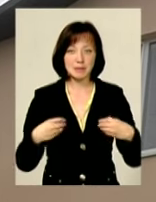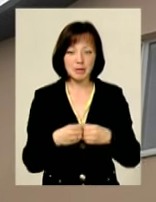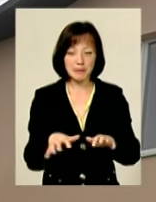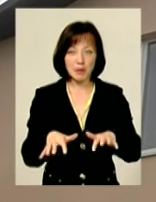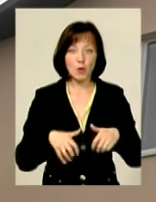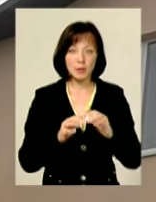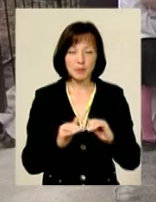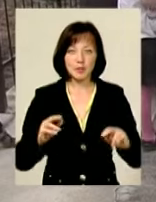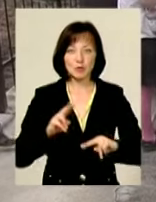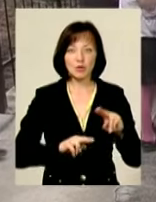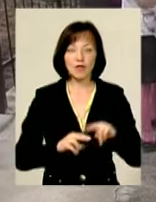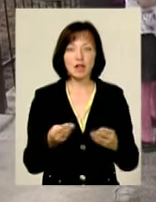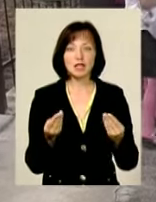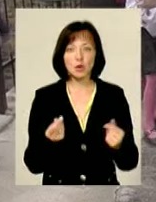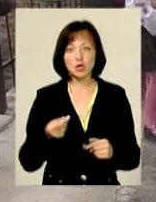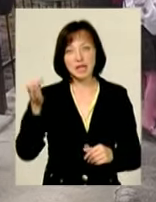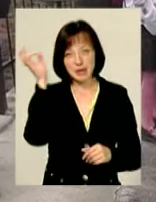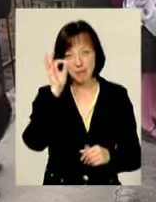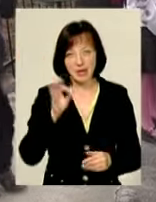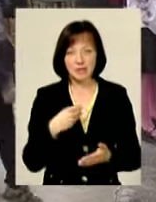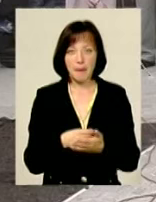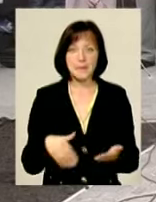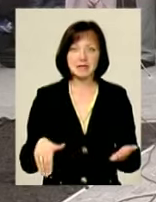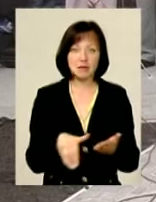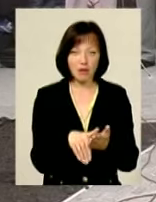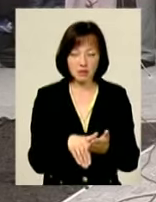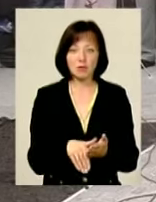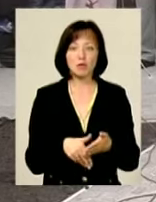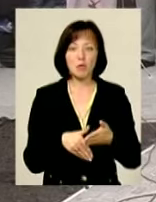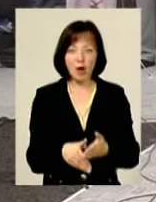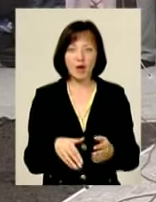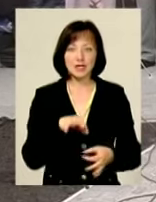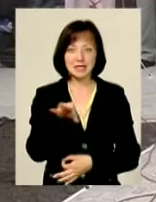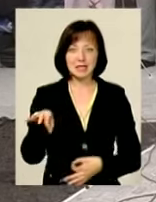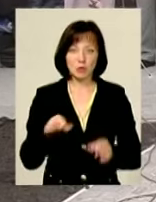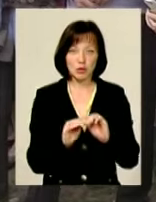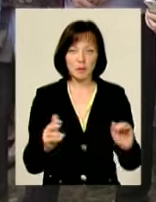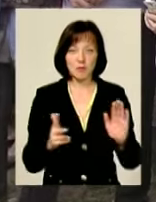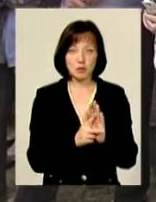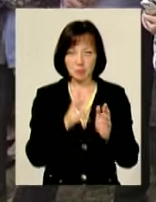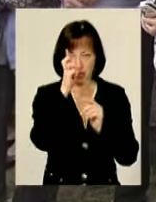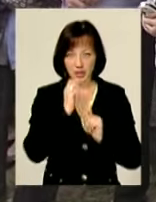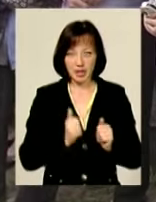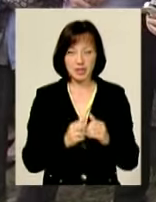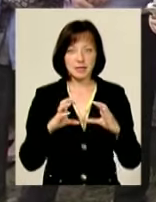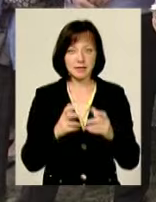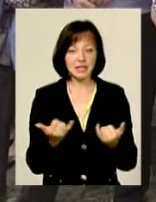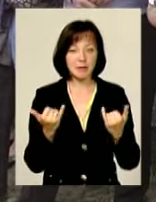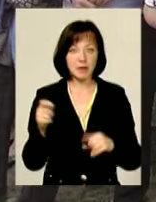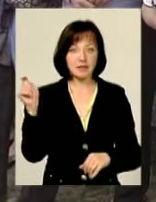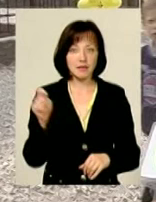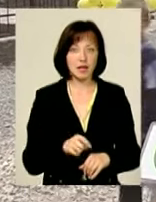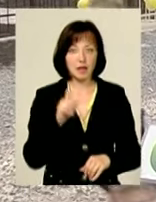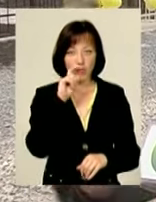дітьми збудували за гроші німецьких меценатів. Останні допомагають бездоленим дітям восьми країн світу. Тепер завітали і в